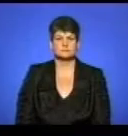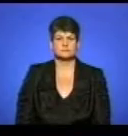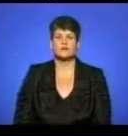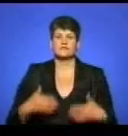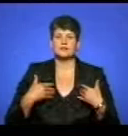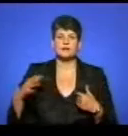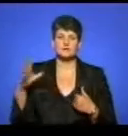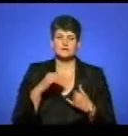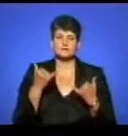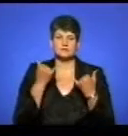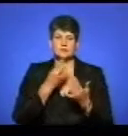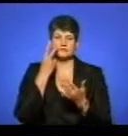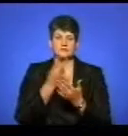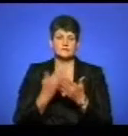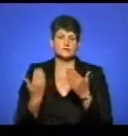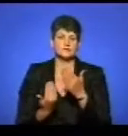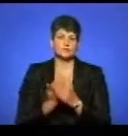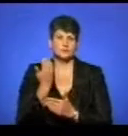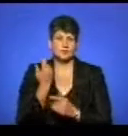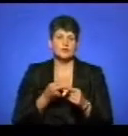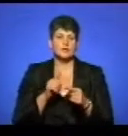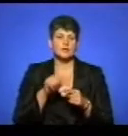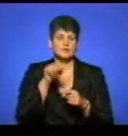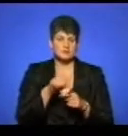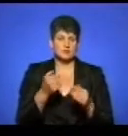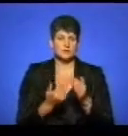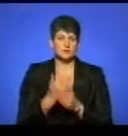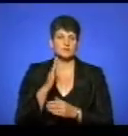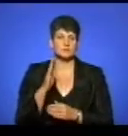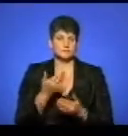Вітаю всіх, хто зараз з нами. Ви дивитесь новини і у цьому випуску про таке.